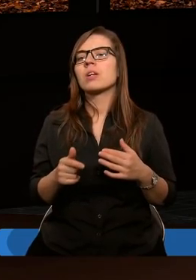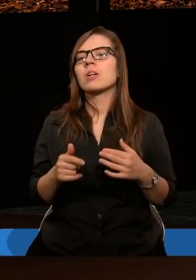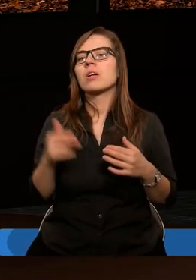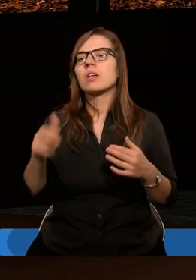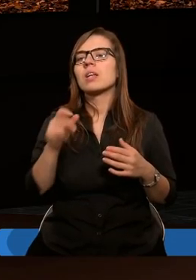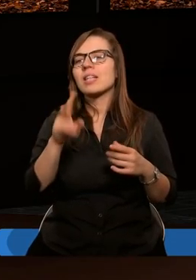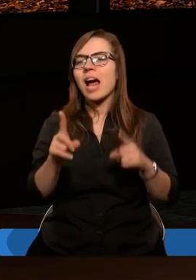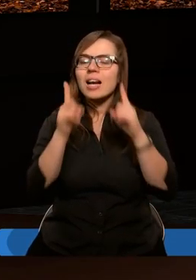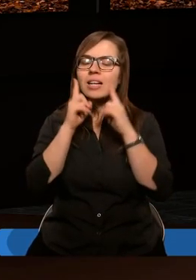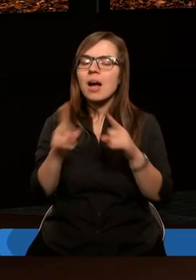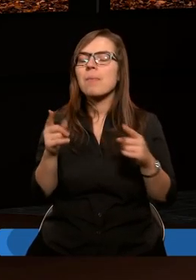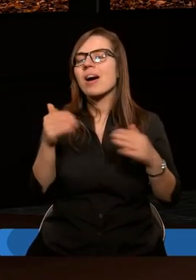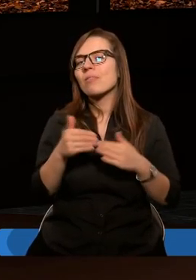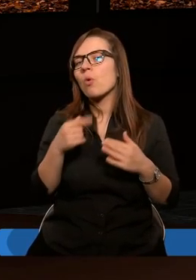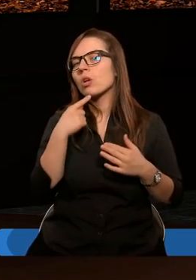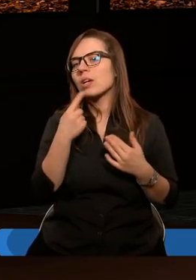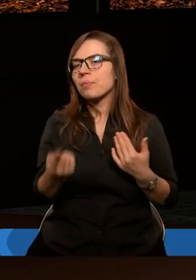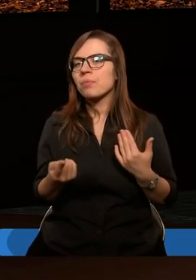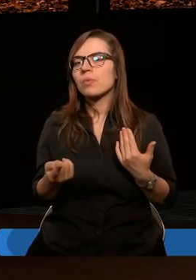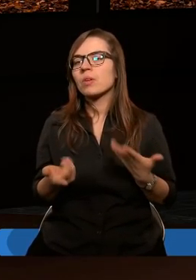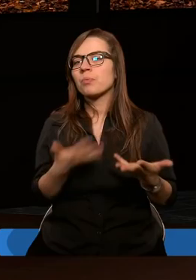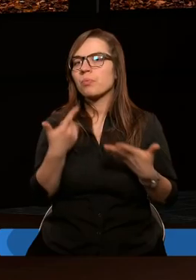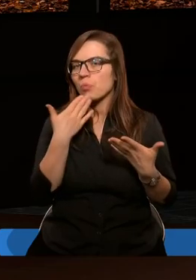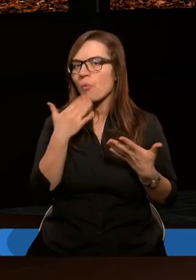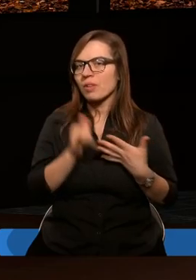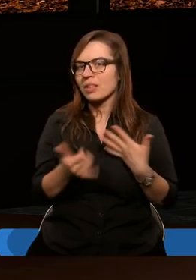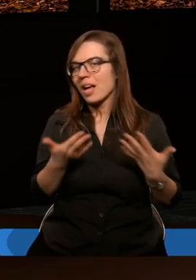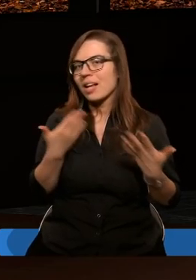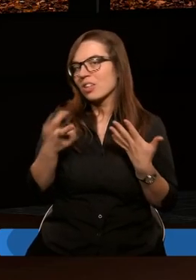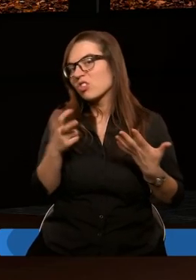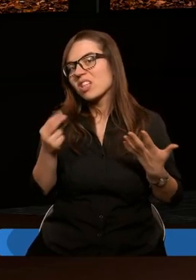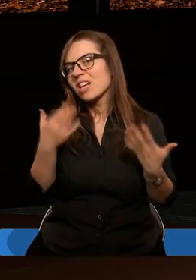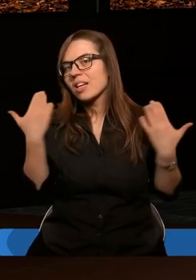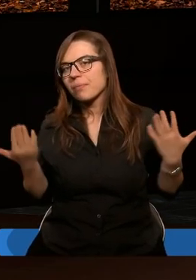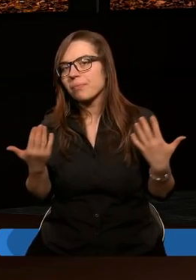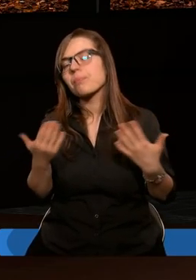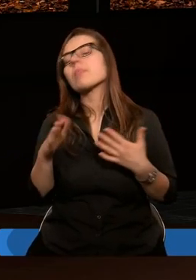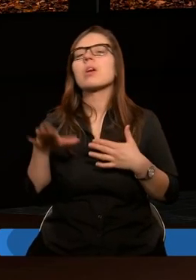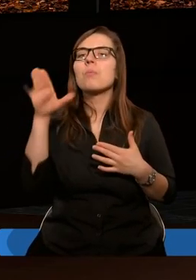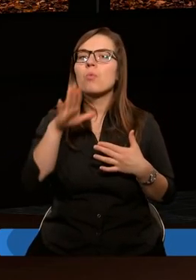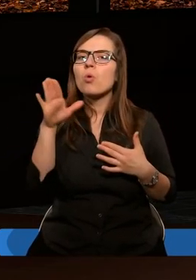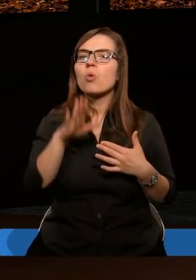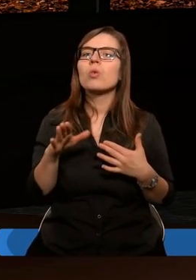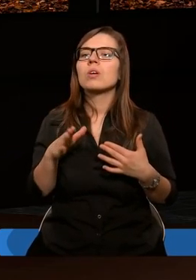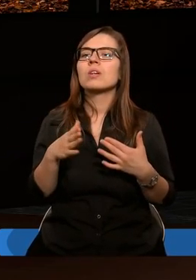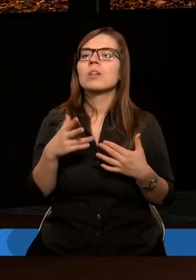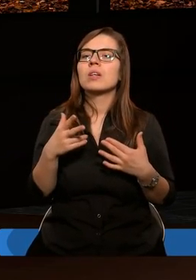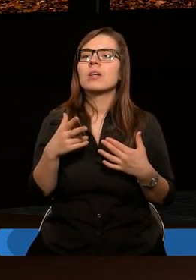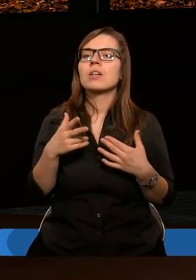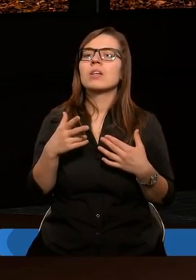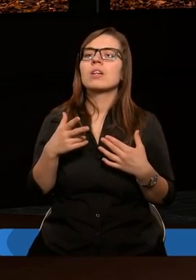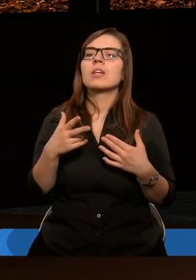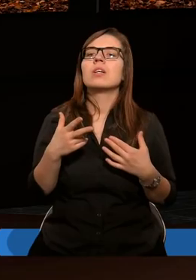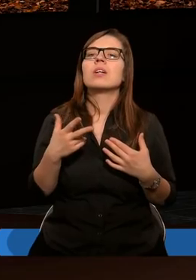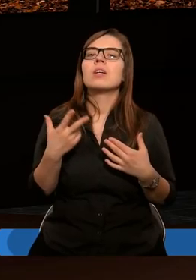mówić, czy tak naprawdę jest, ale na pewno jeżeli Pan Bóg nie zadziała